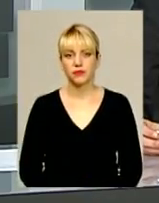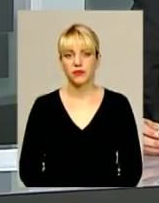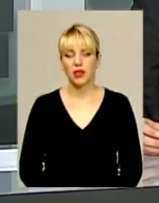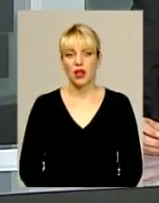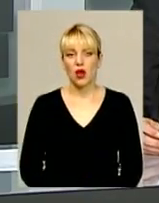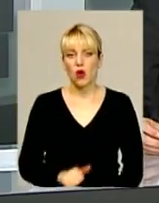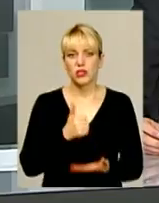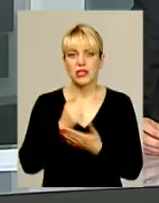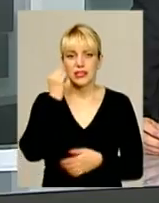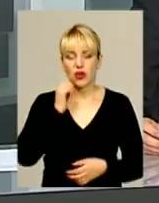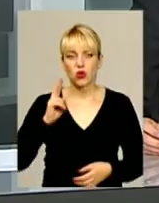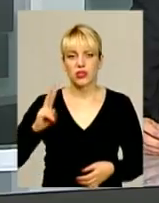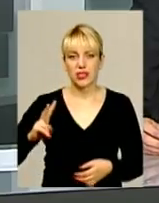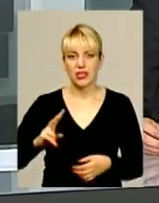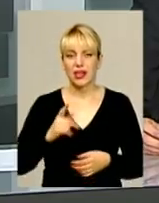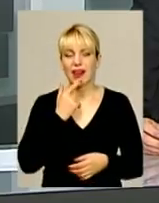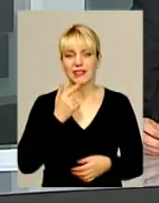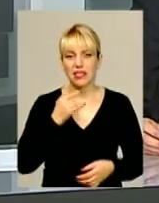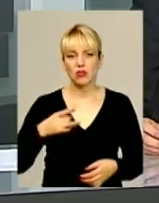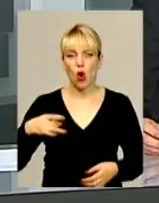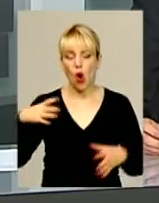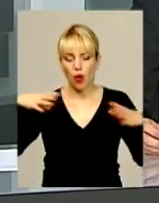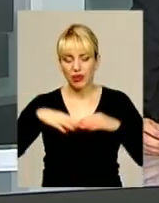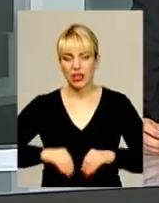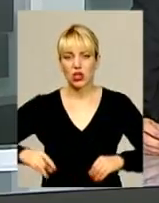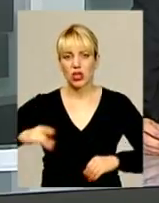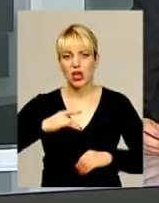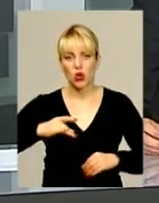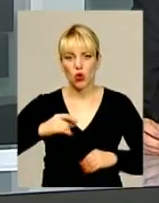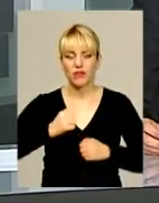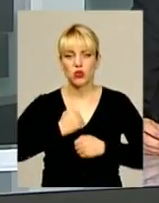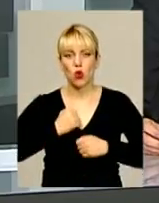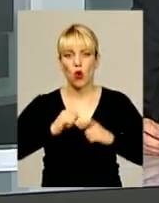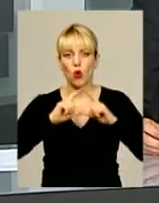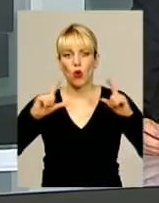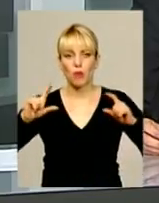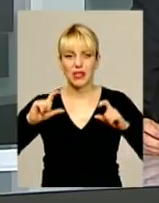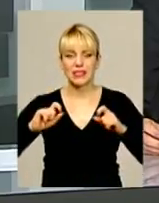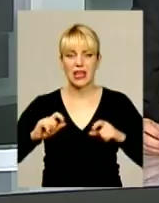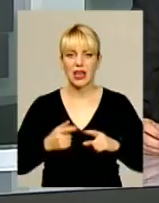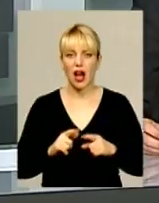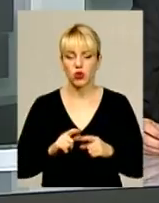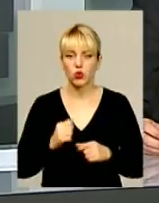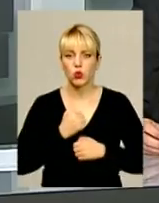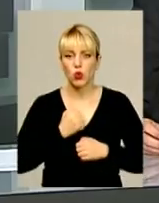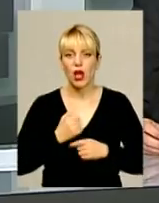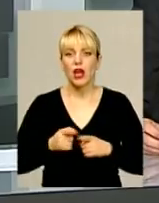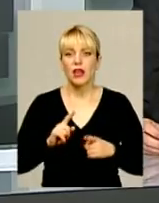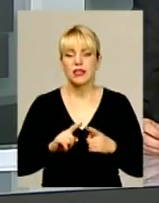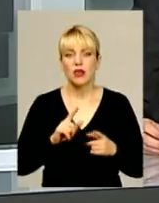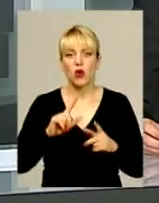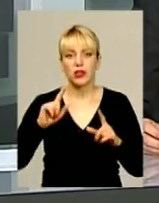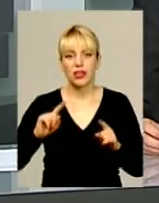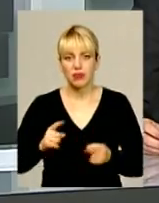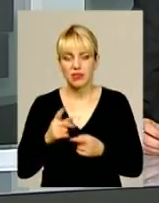Очільника Старокостянтинівського Красилівського об'єднаного районного військового комісаріату затримали в Старокостянтинові за підозрою в